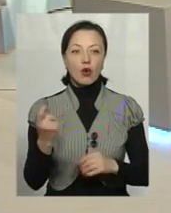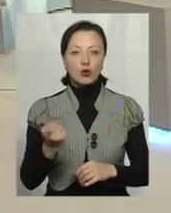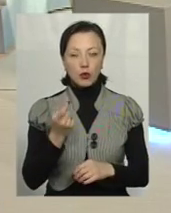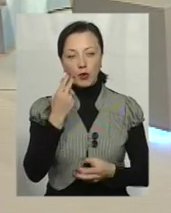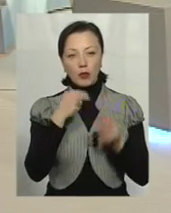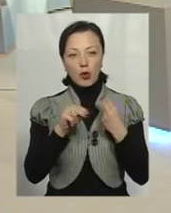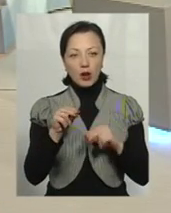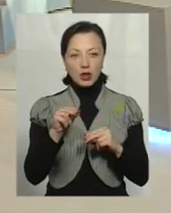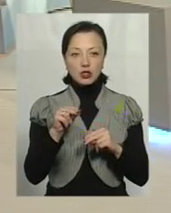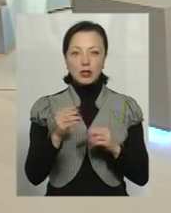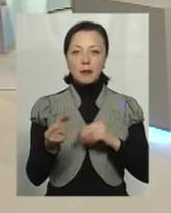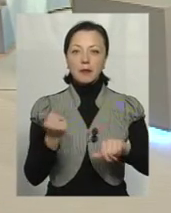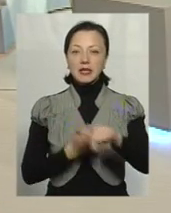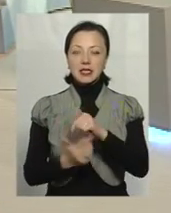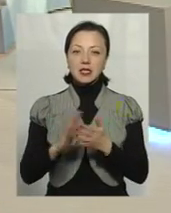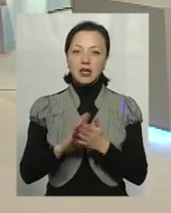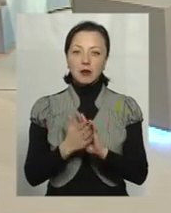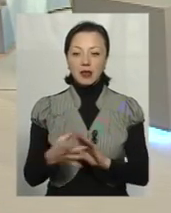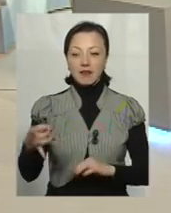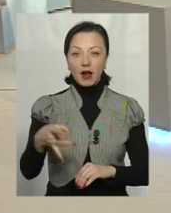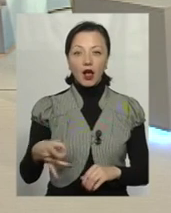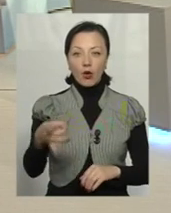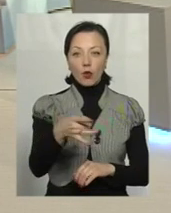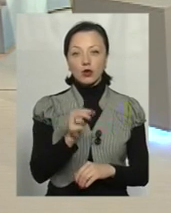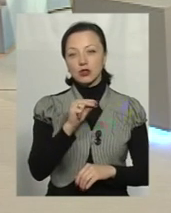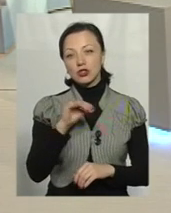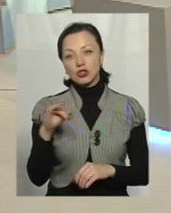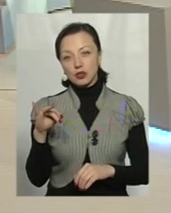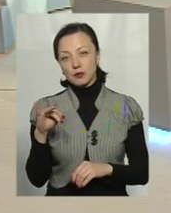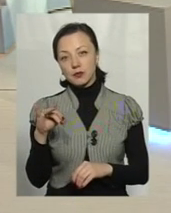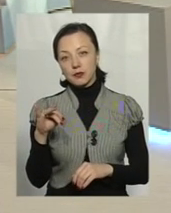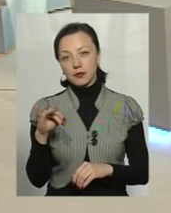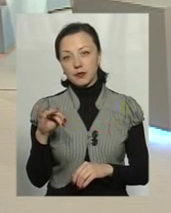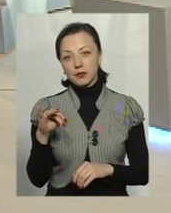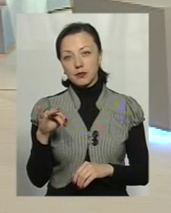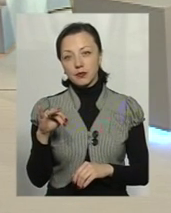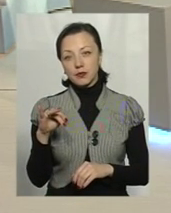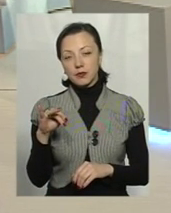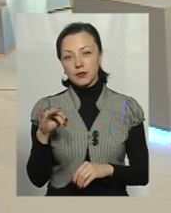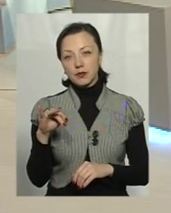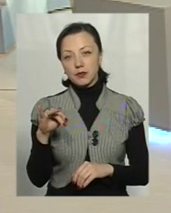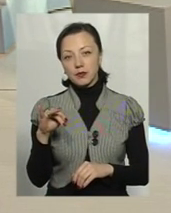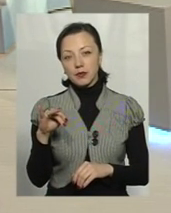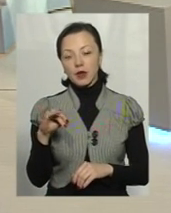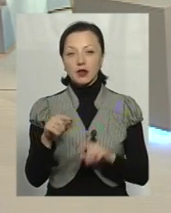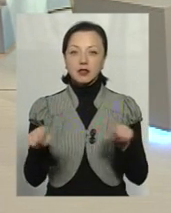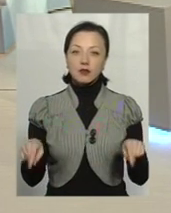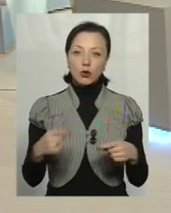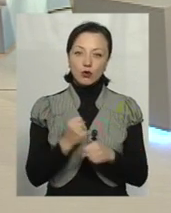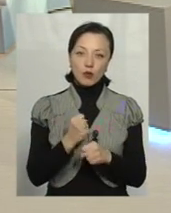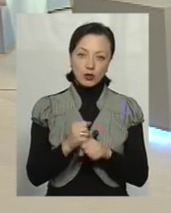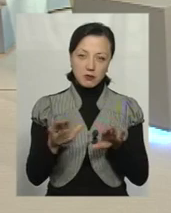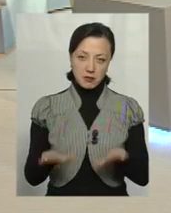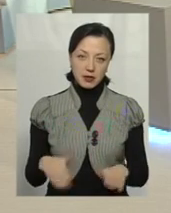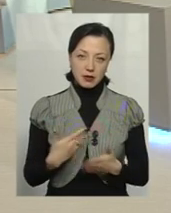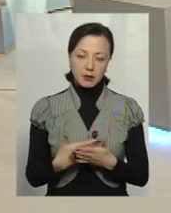покращення того бізнес-клімату в регіонах? Чи, зокрема, створення робочих місць?